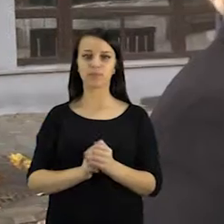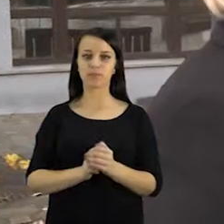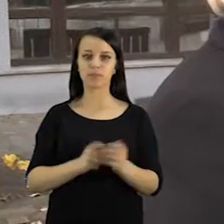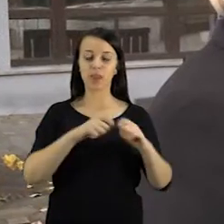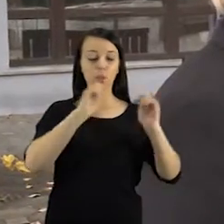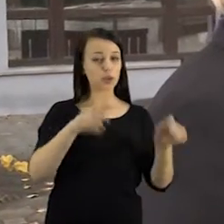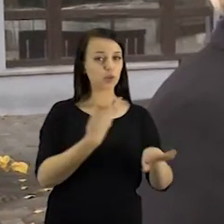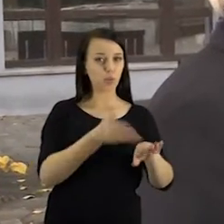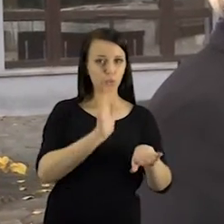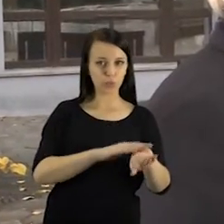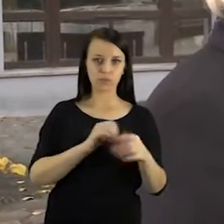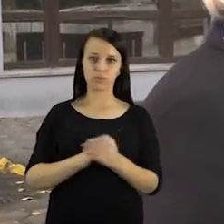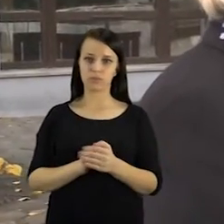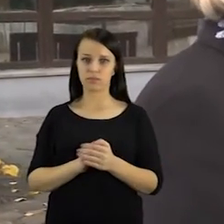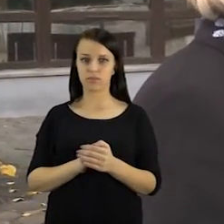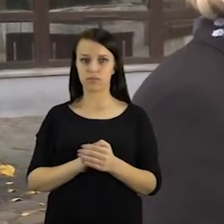Ta pradžia labai sunki.